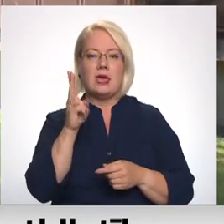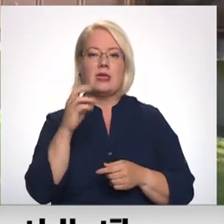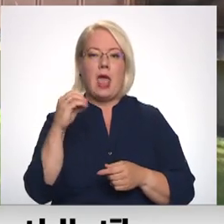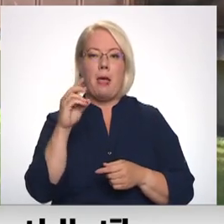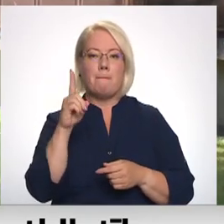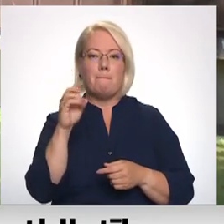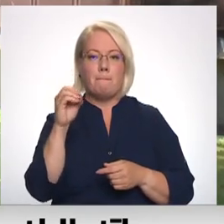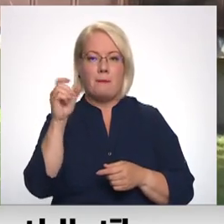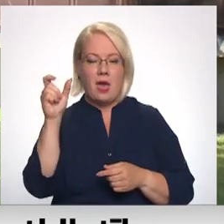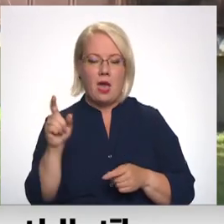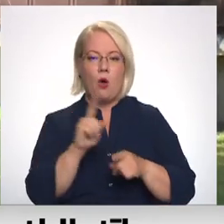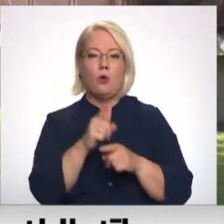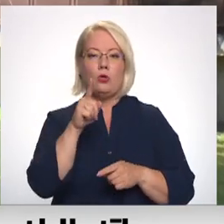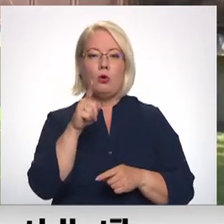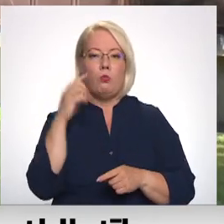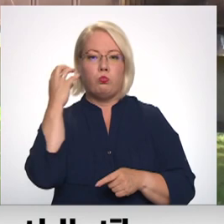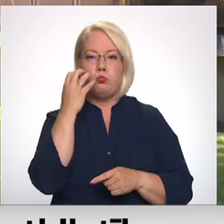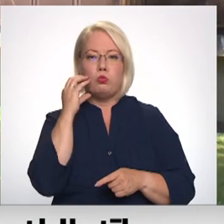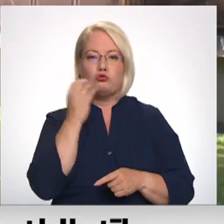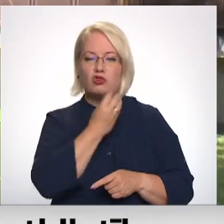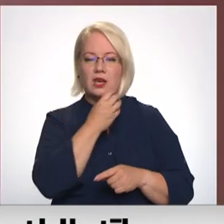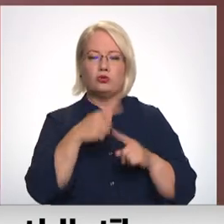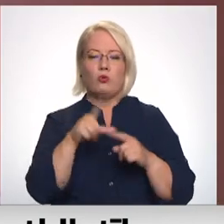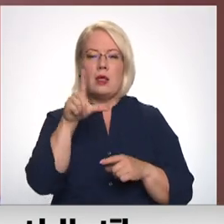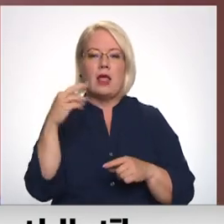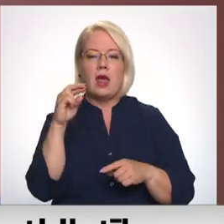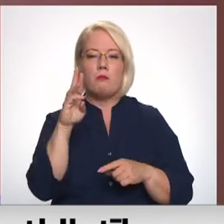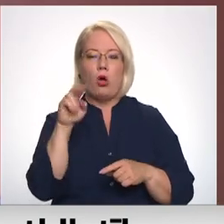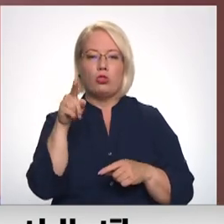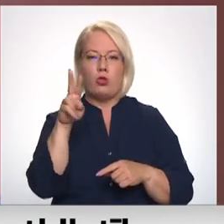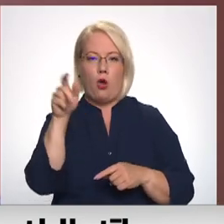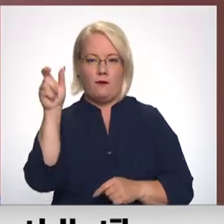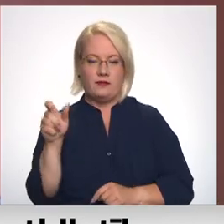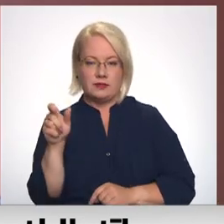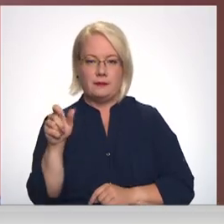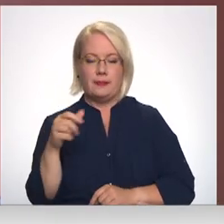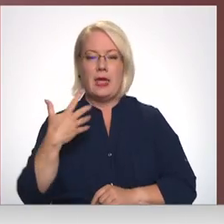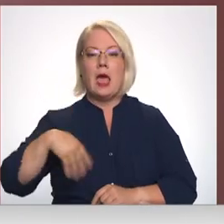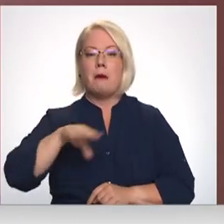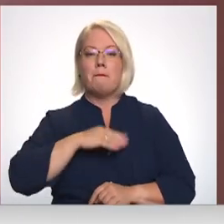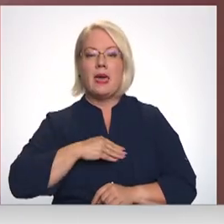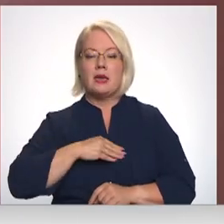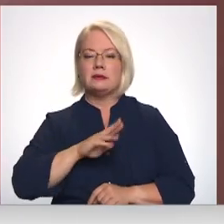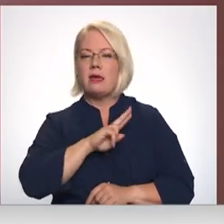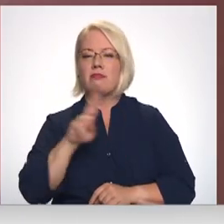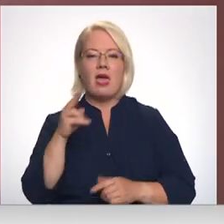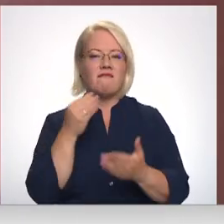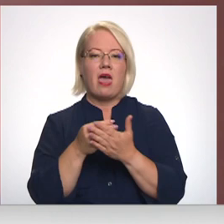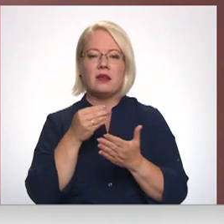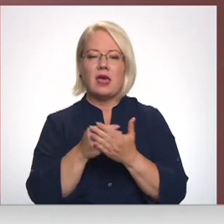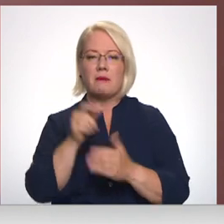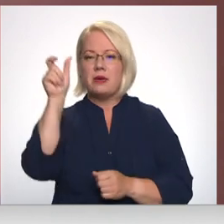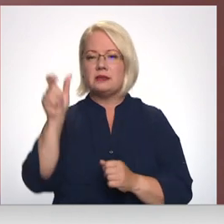dzēniekiem Aleksandru Puškina un Mihailu Ļermantovu. Mēs nevērtējām cilvēka darumu